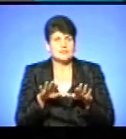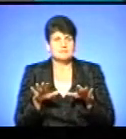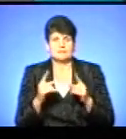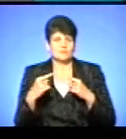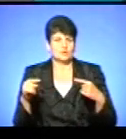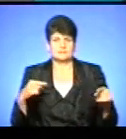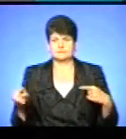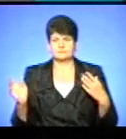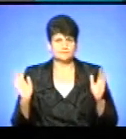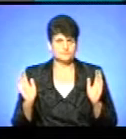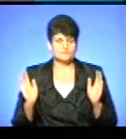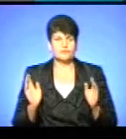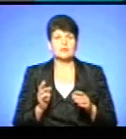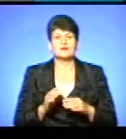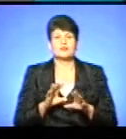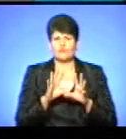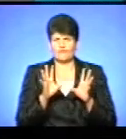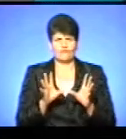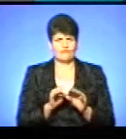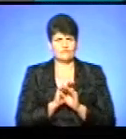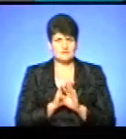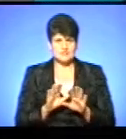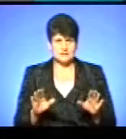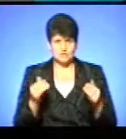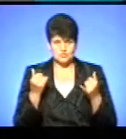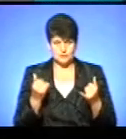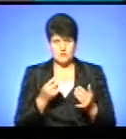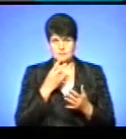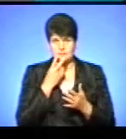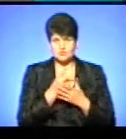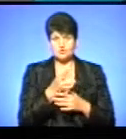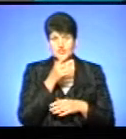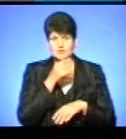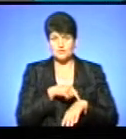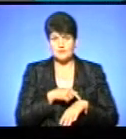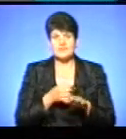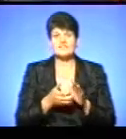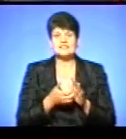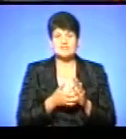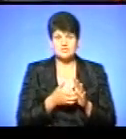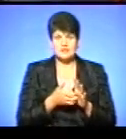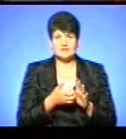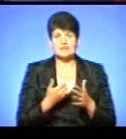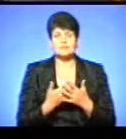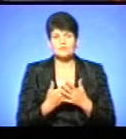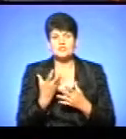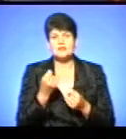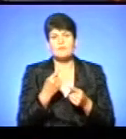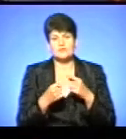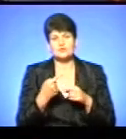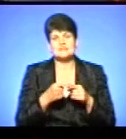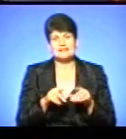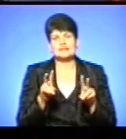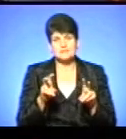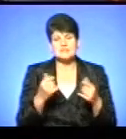Коли почнеться. Ну, і майже все ми сьогодні так. Я бачу, часу ще нам не вистачило. Нам, певно, ще повернемося до цієї теми.